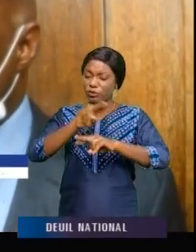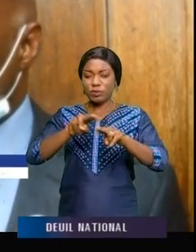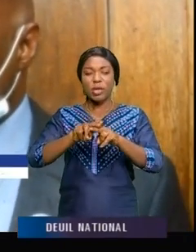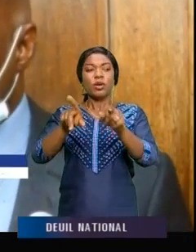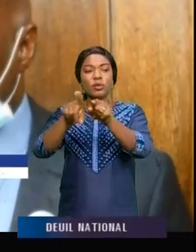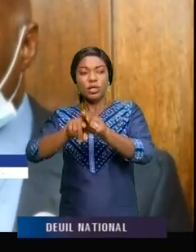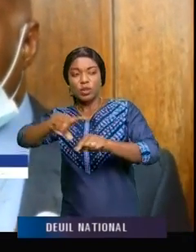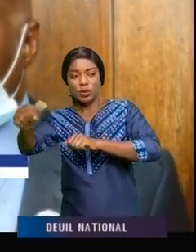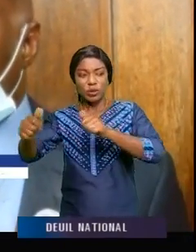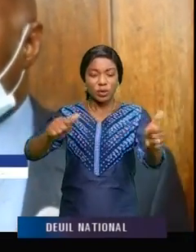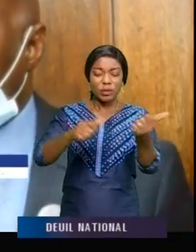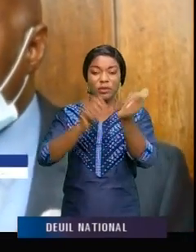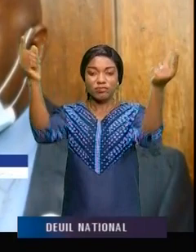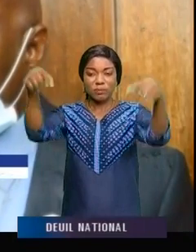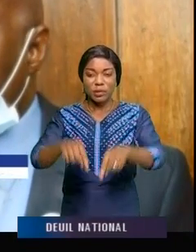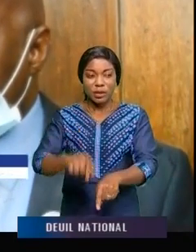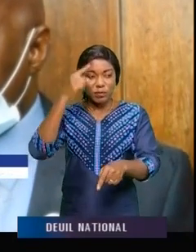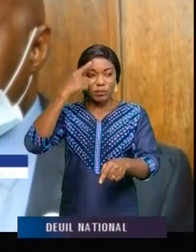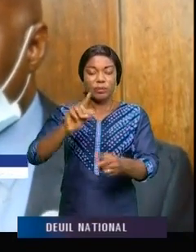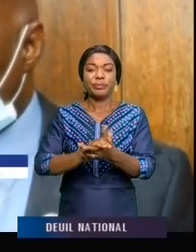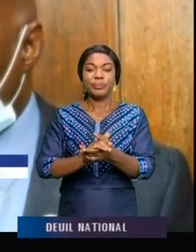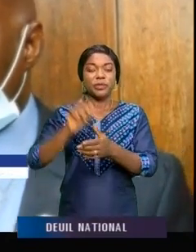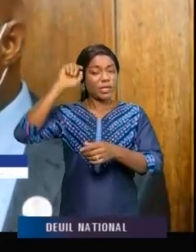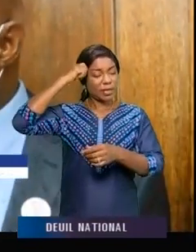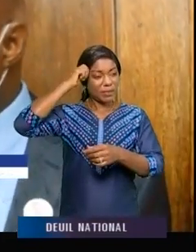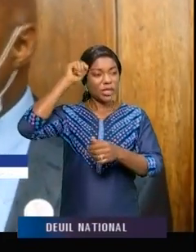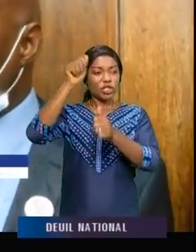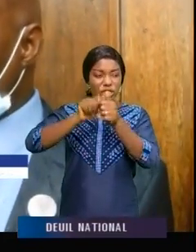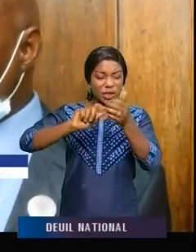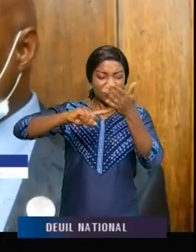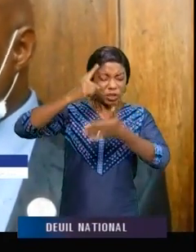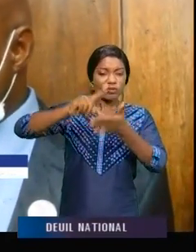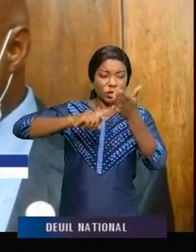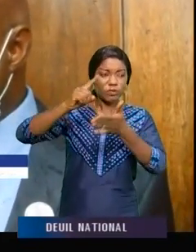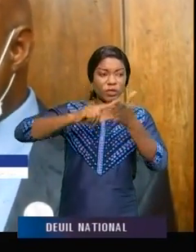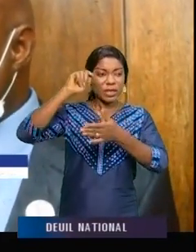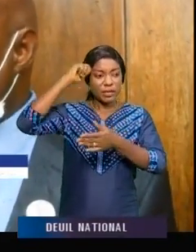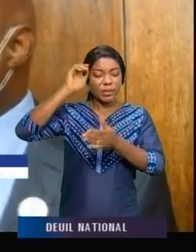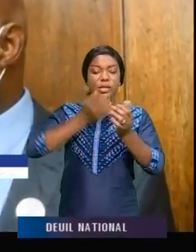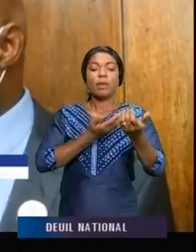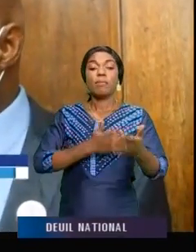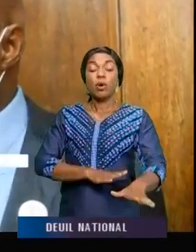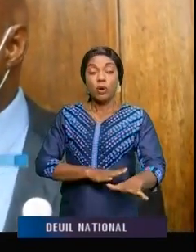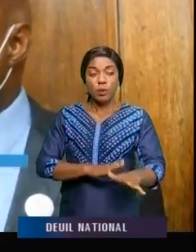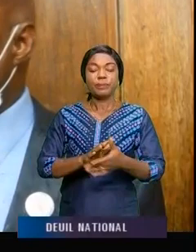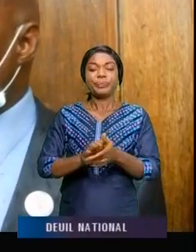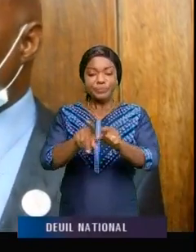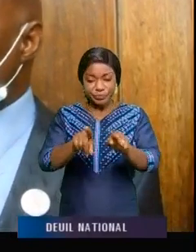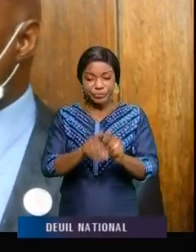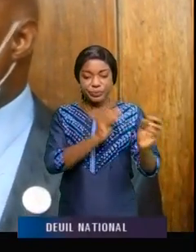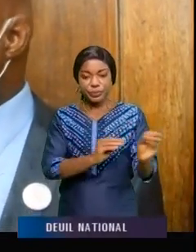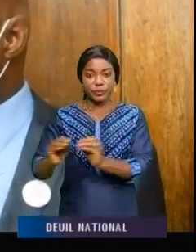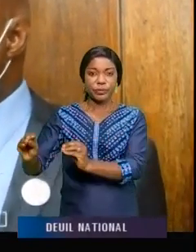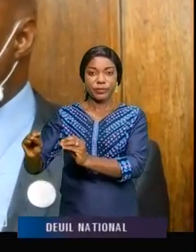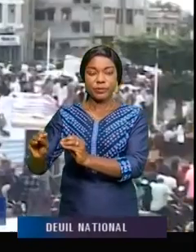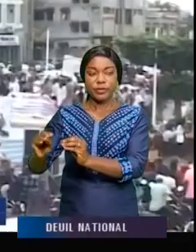aussi se donnent ou s'obligent à les rappeler à tout moment. C à plein du Congo central qui est organisé et